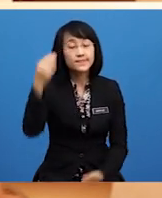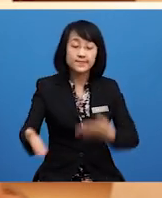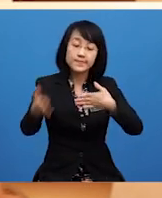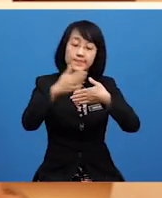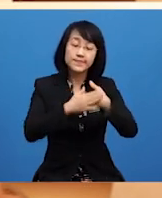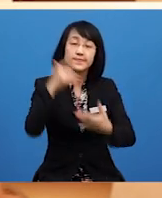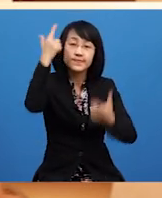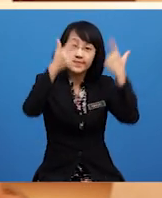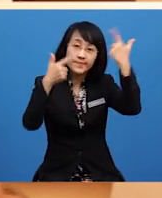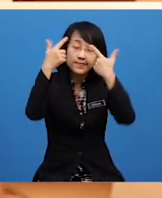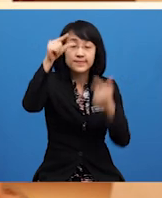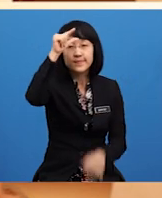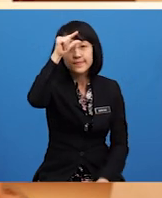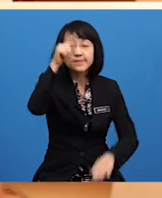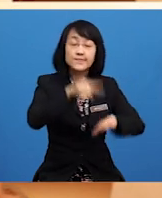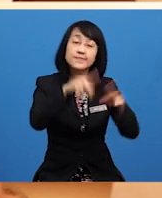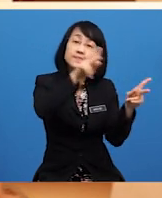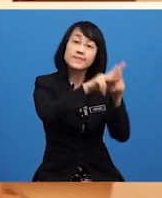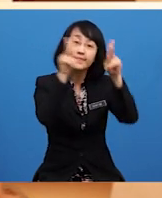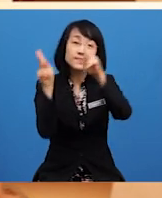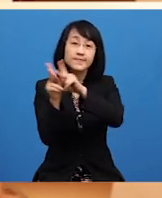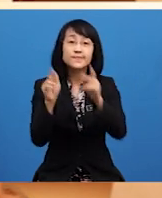Menziarahi Abangnya Di kampung